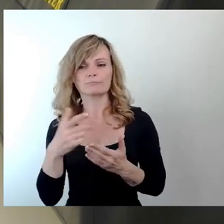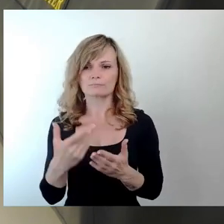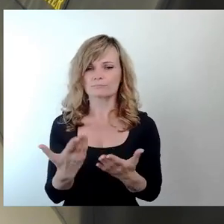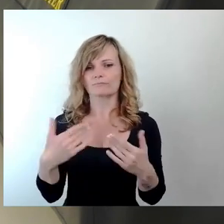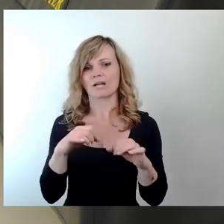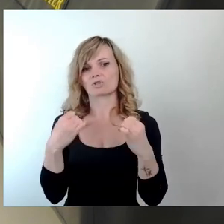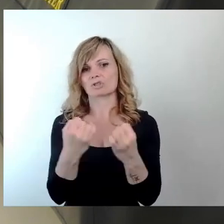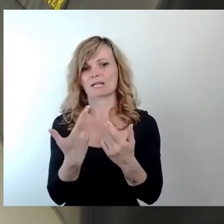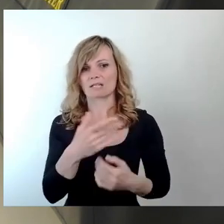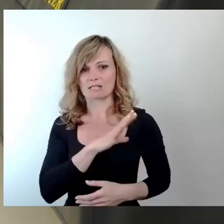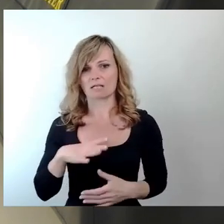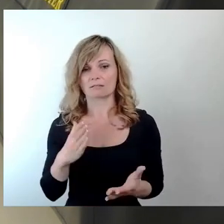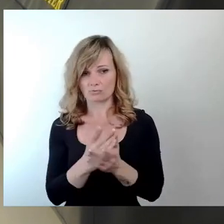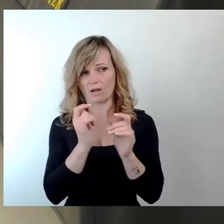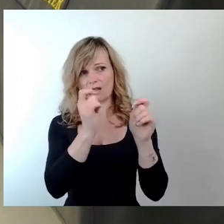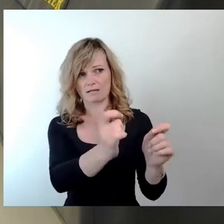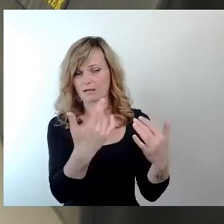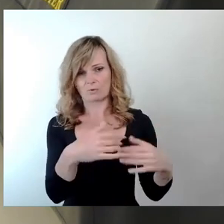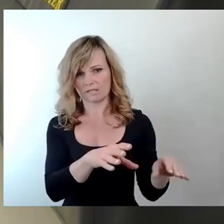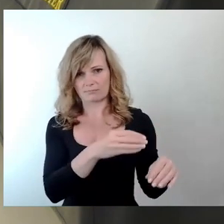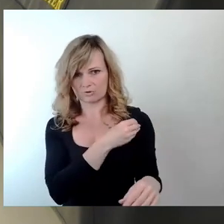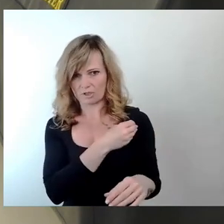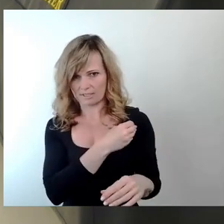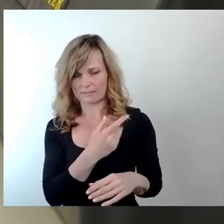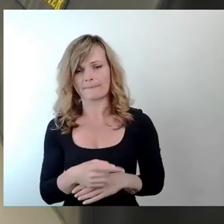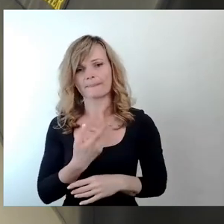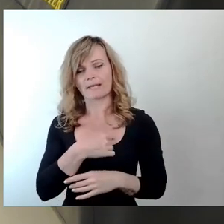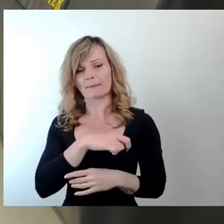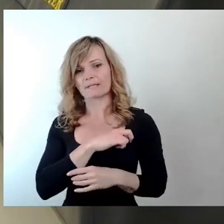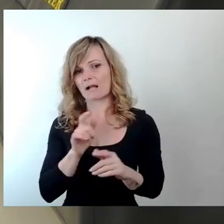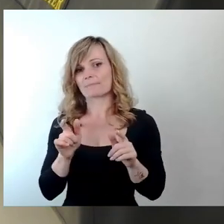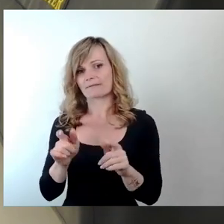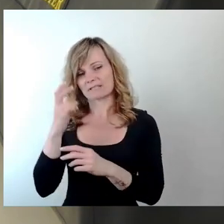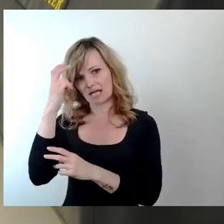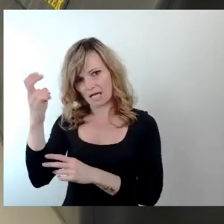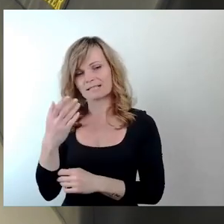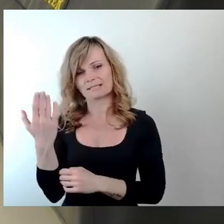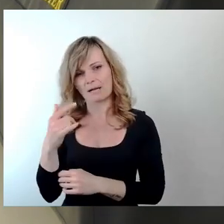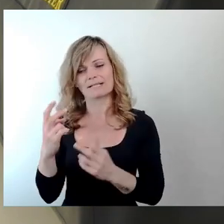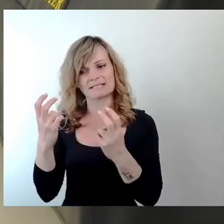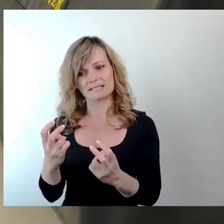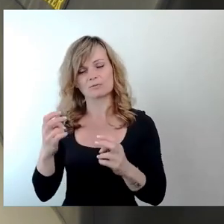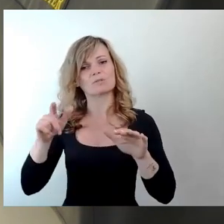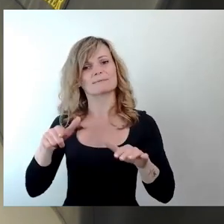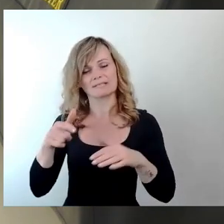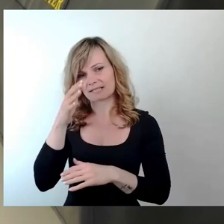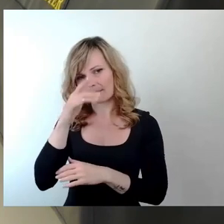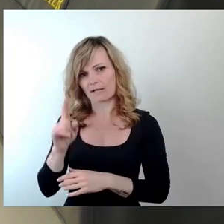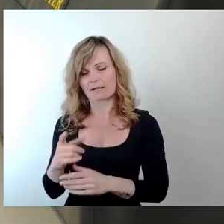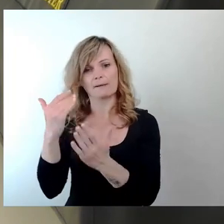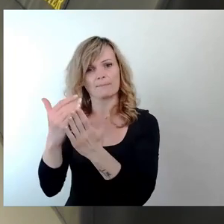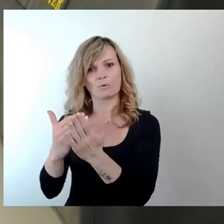Bescheid. Unabhängig hat der Kriminalpräventive Rat in der Sitzung am 17. April folgende Punkte